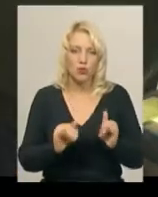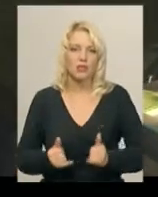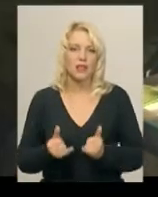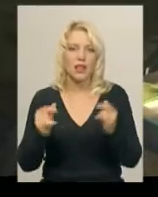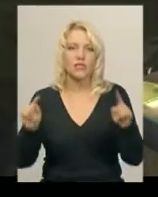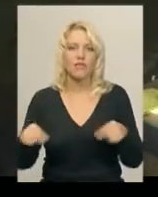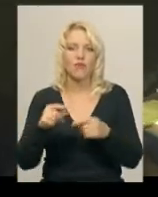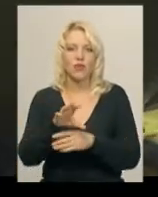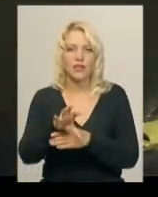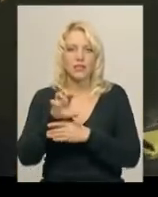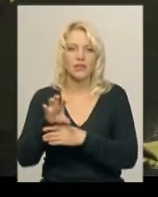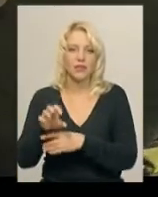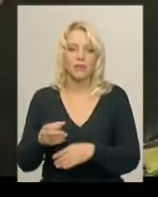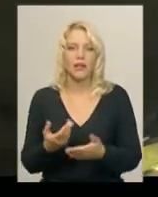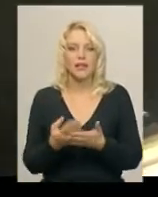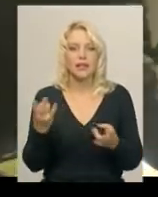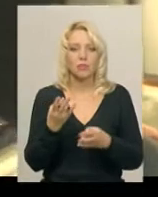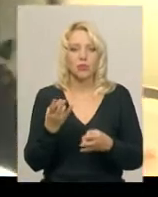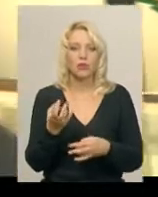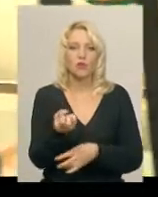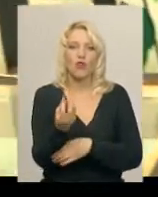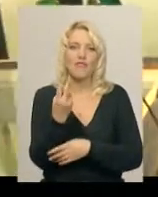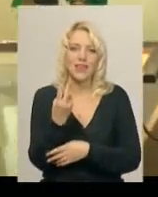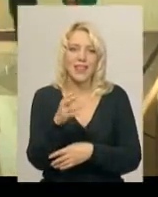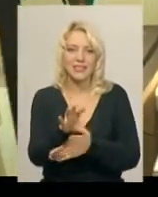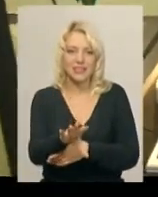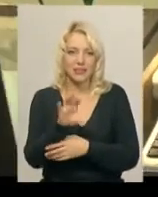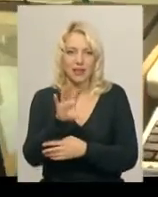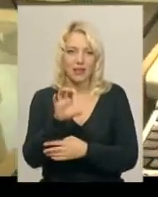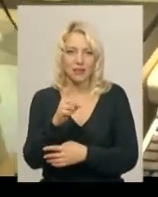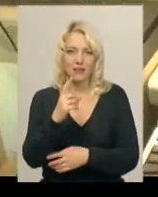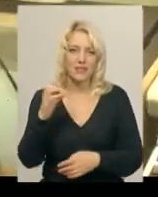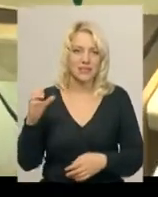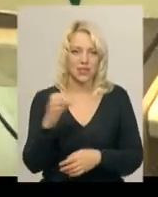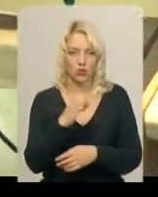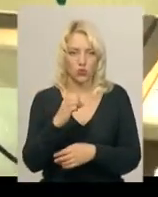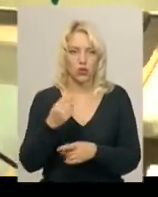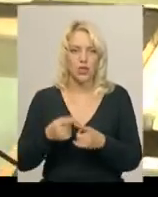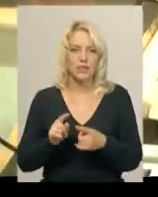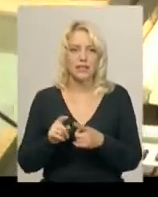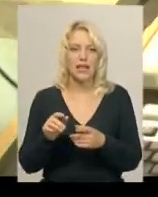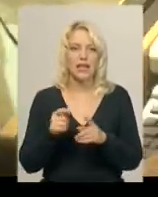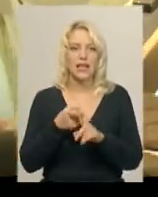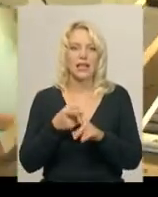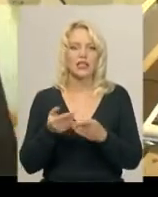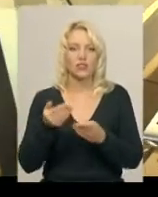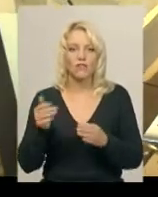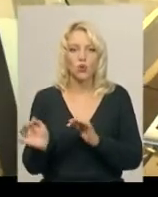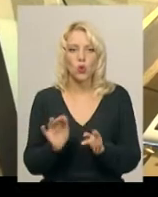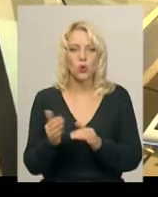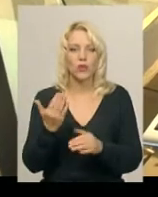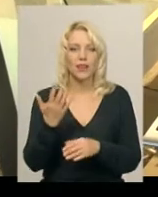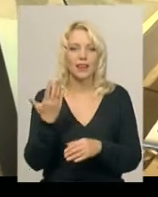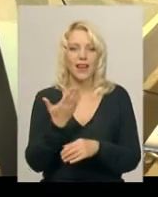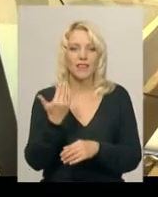Мінімум хоча б 12 кадрів потрібно зробити в секунду. Це залежить від руху, який ви робите,